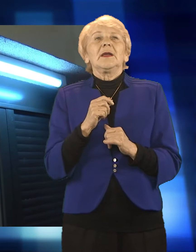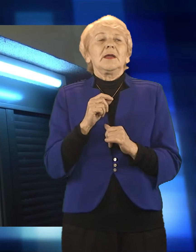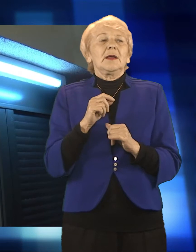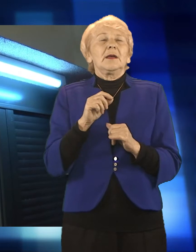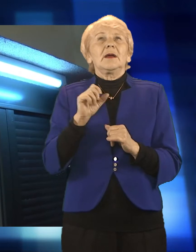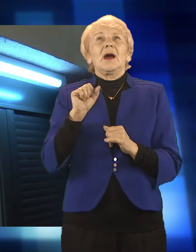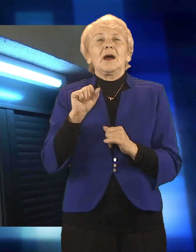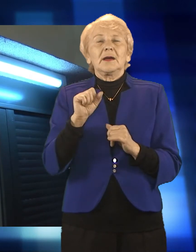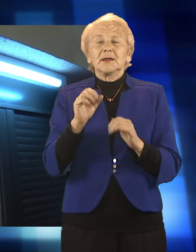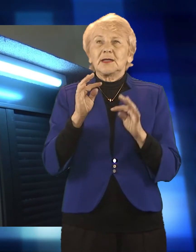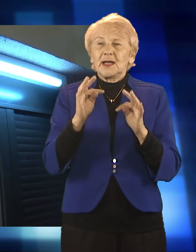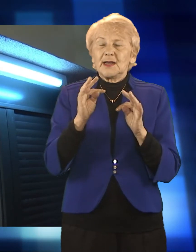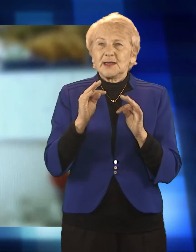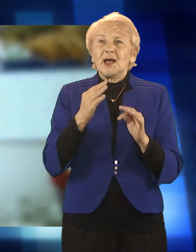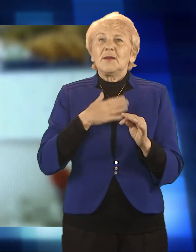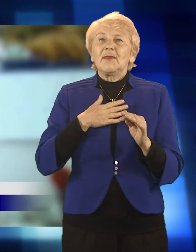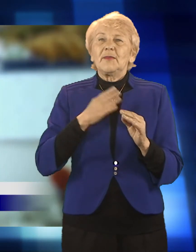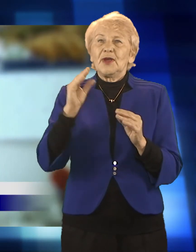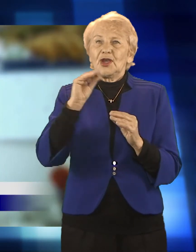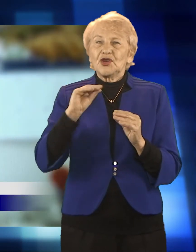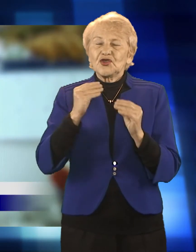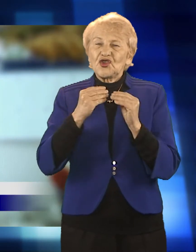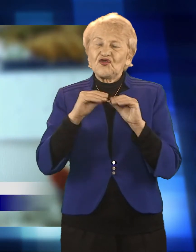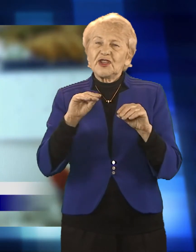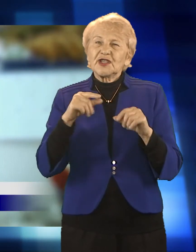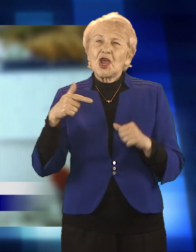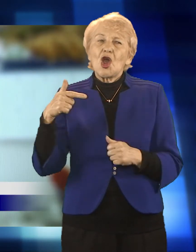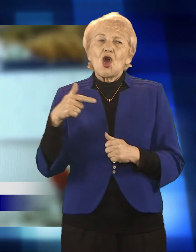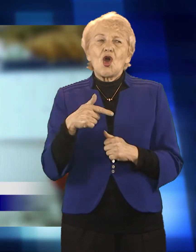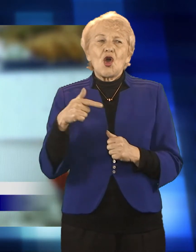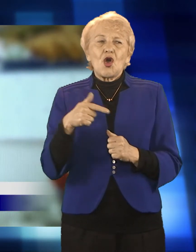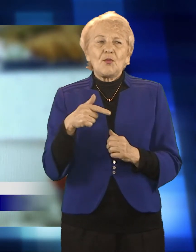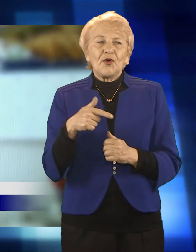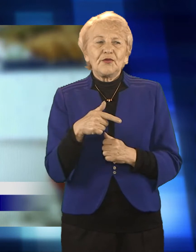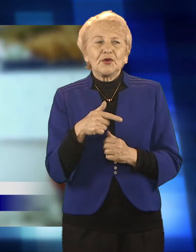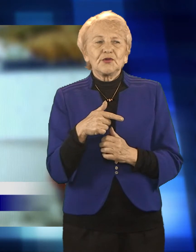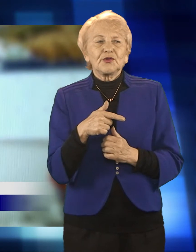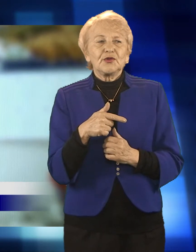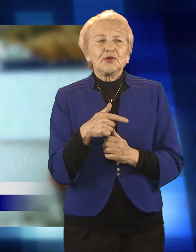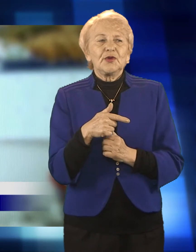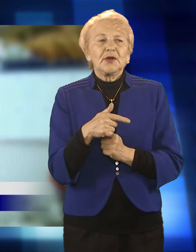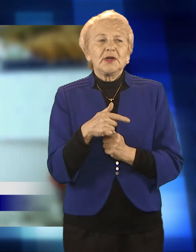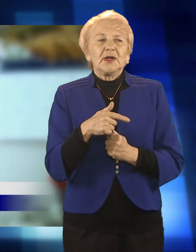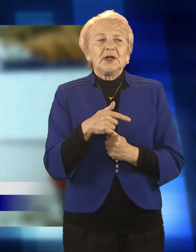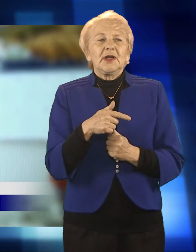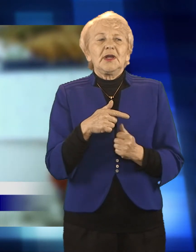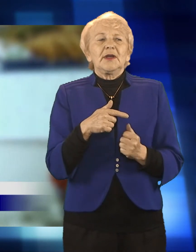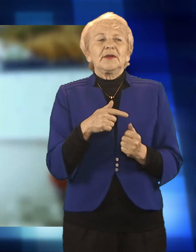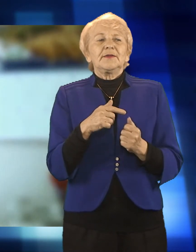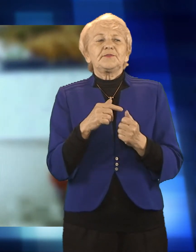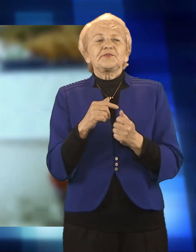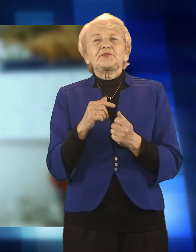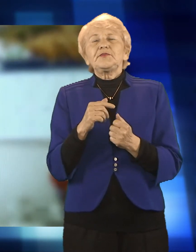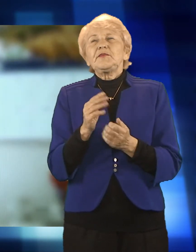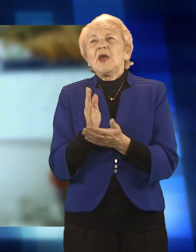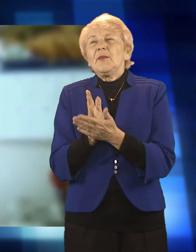instytucji przybyło obowiązków. Każdego dnia musimy wysyłać stosowne sprawozdania w Centralnej Aplikacji Sprawozdawczej